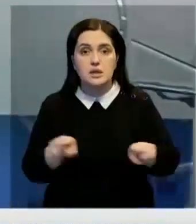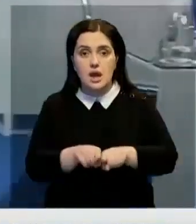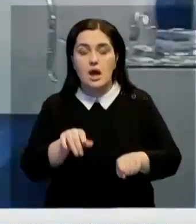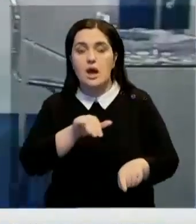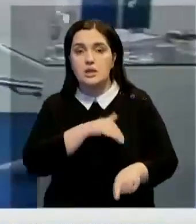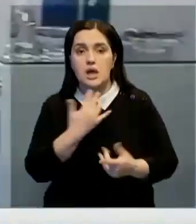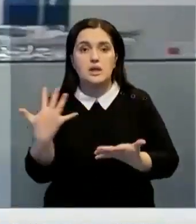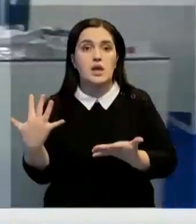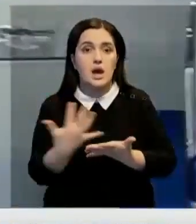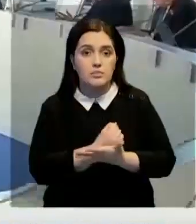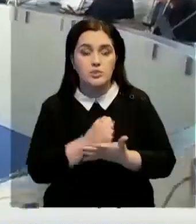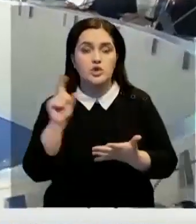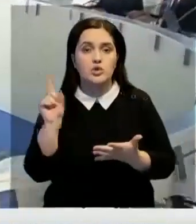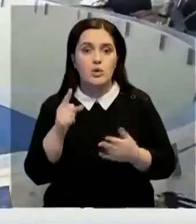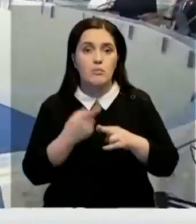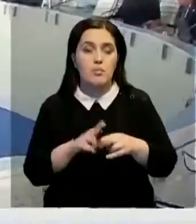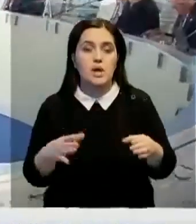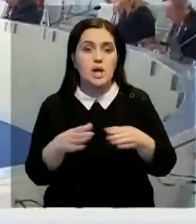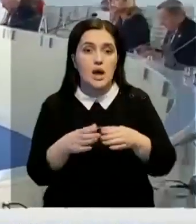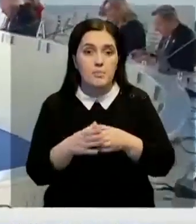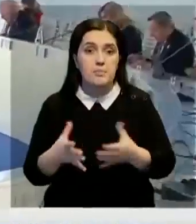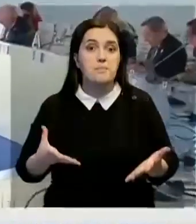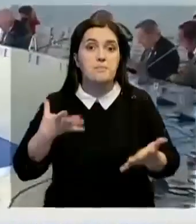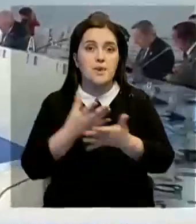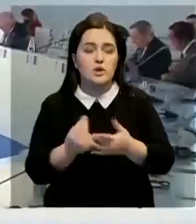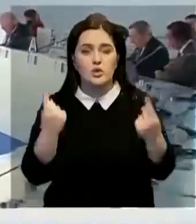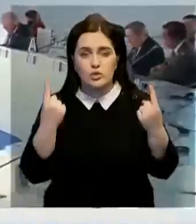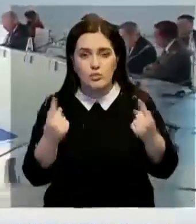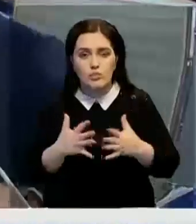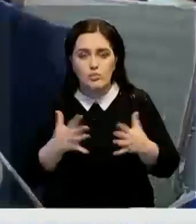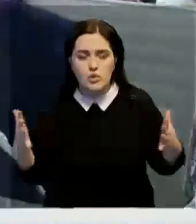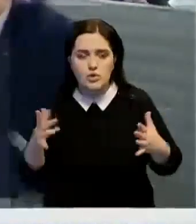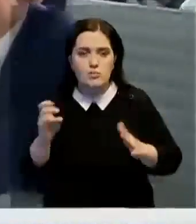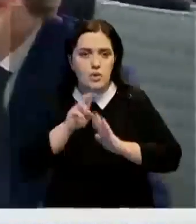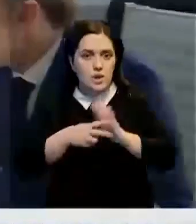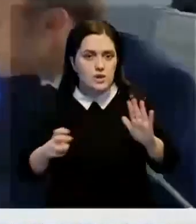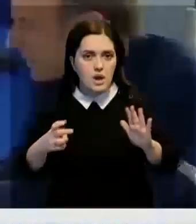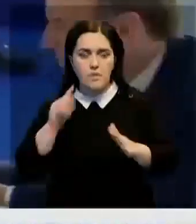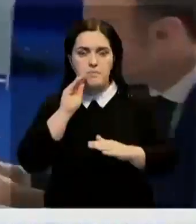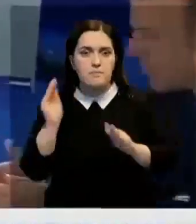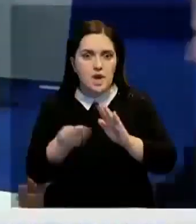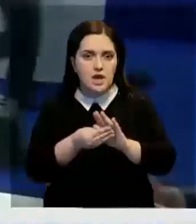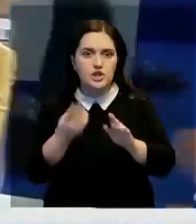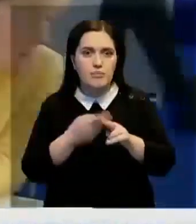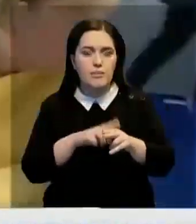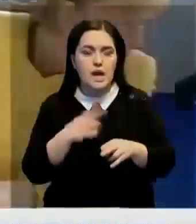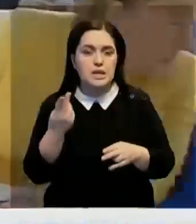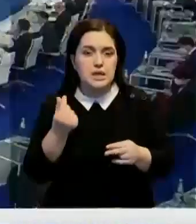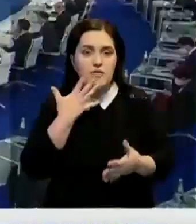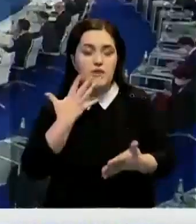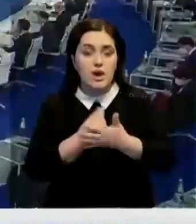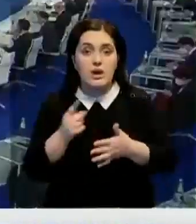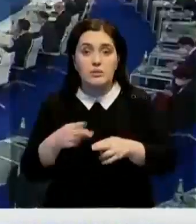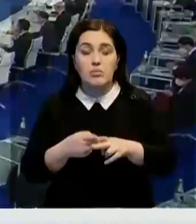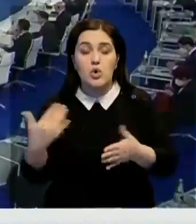хотят добиться, чтобы транснациональные компании платили больше и не уходили в тень, пряча активы в офшорах. Ожидается, что это